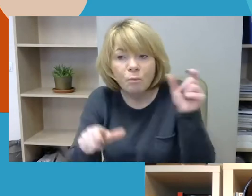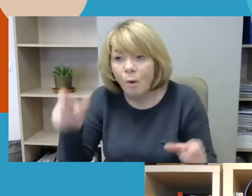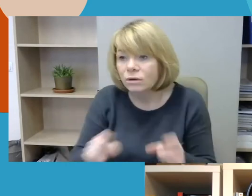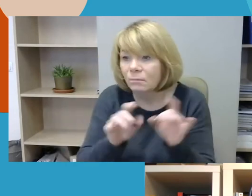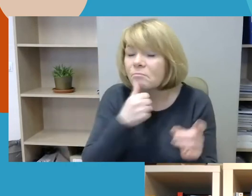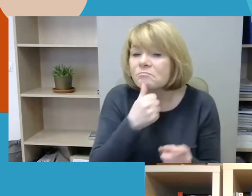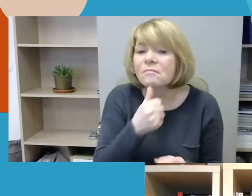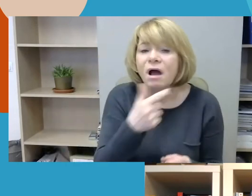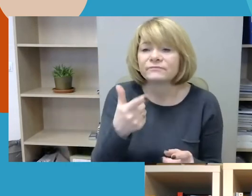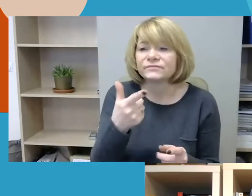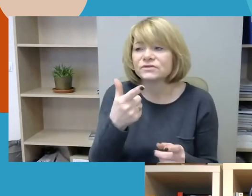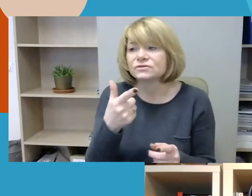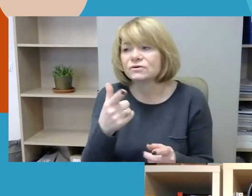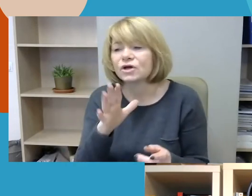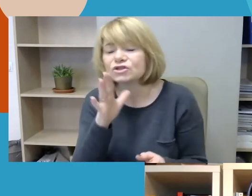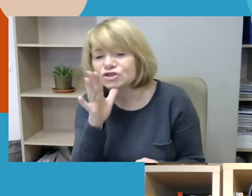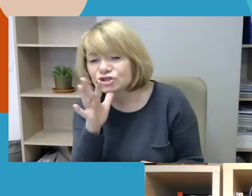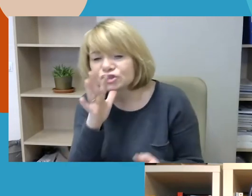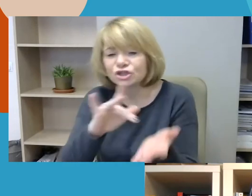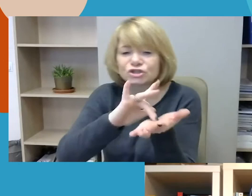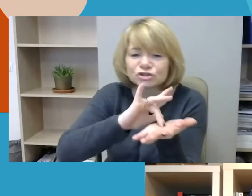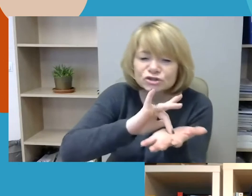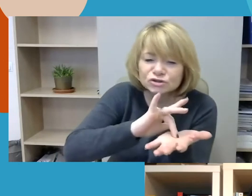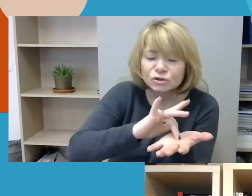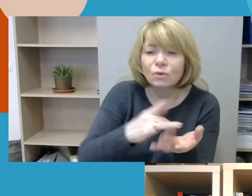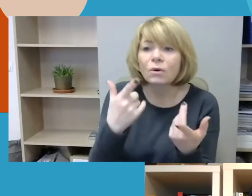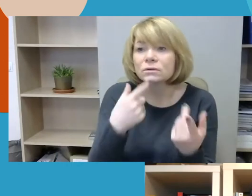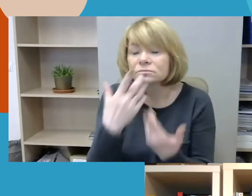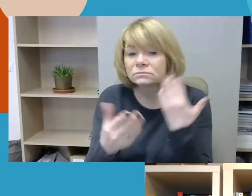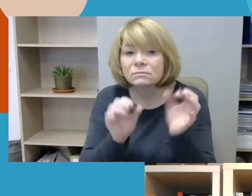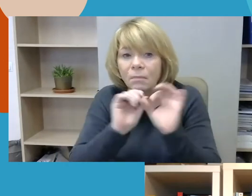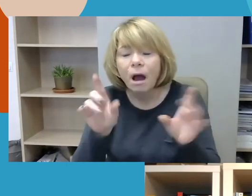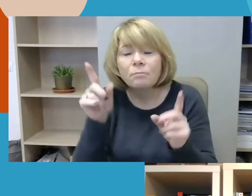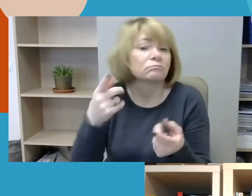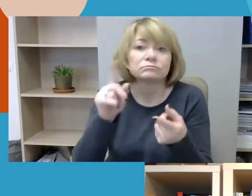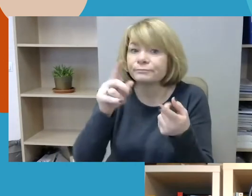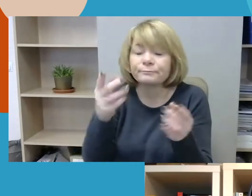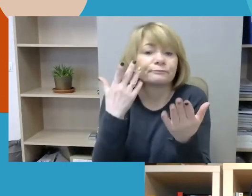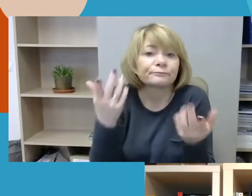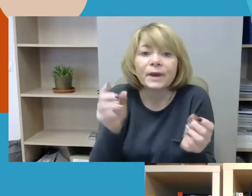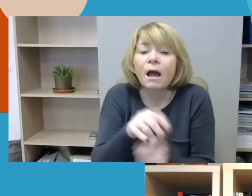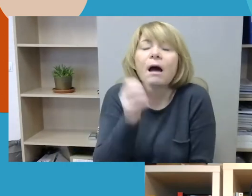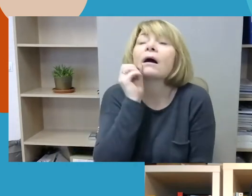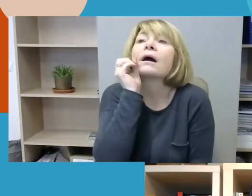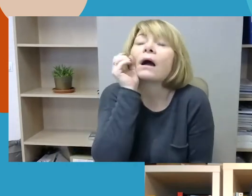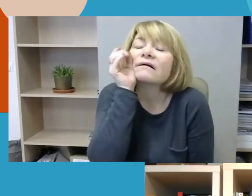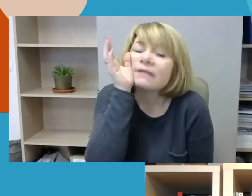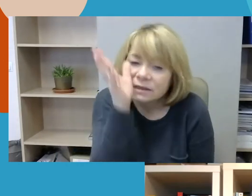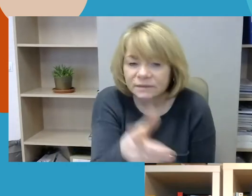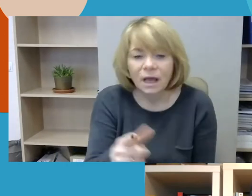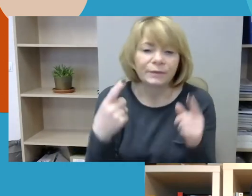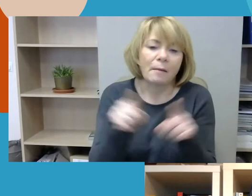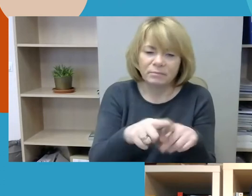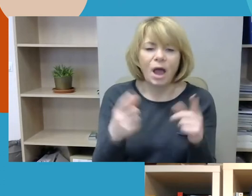romų tautybės žmonės, kurie LGBT asmens įvardino, kad vos ne kiekvieną dieną susiduria bent jau su žodiniais užgauliojimais